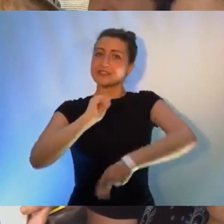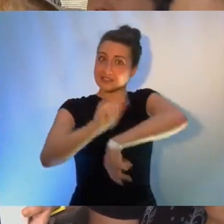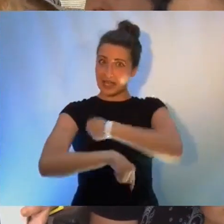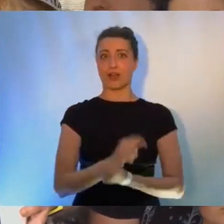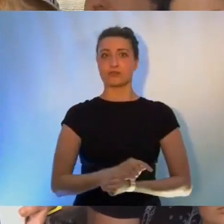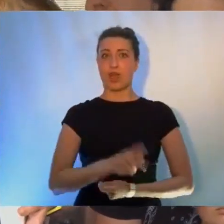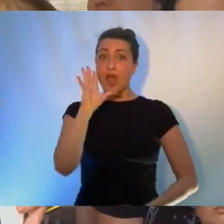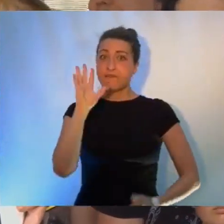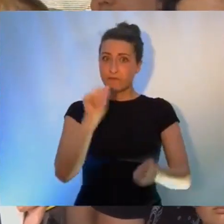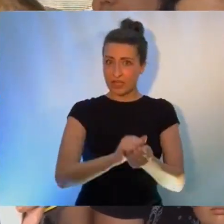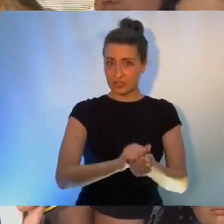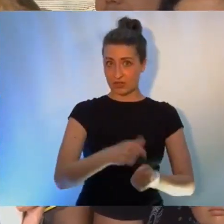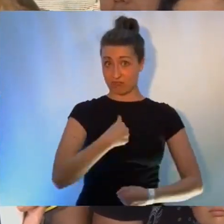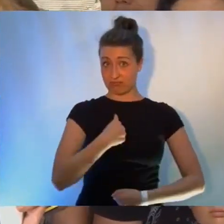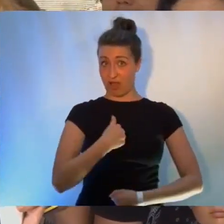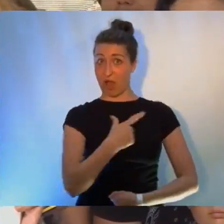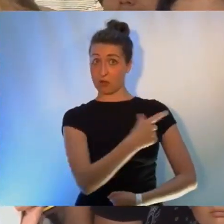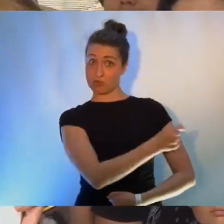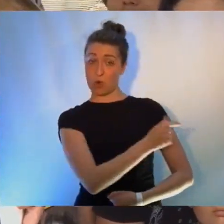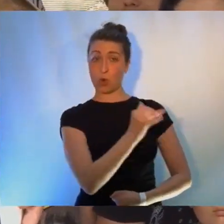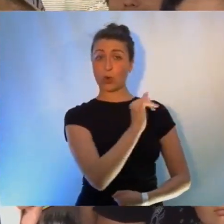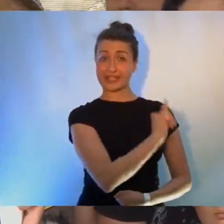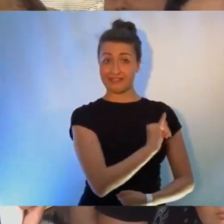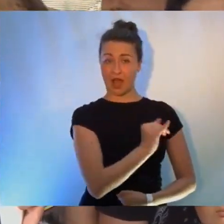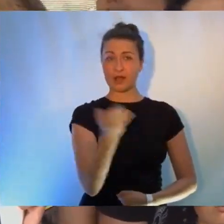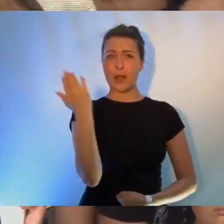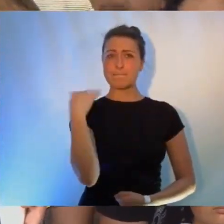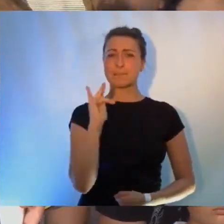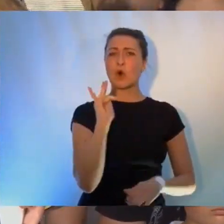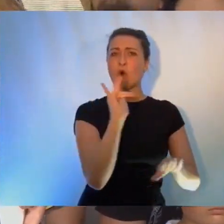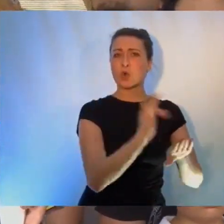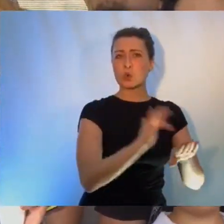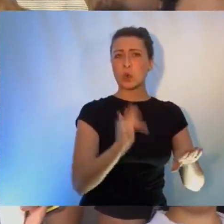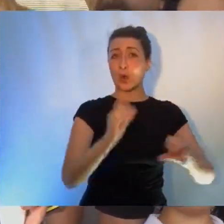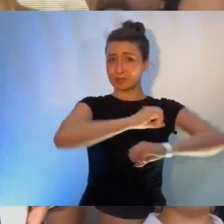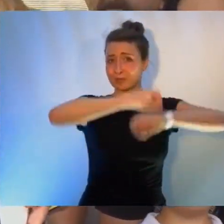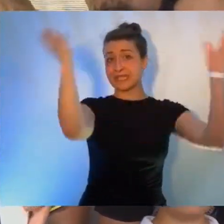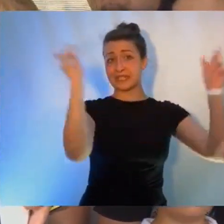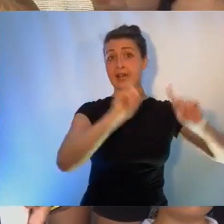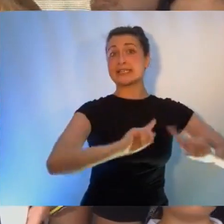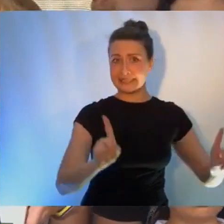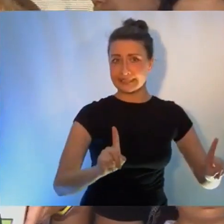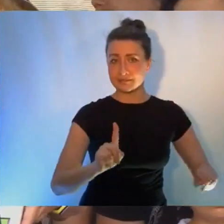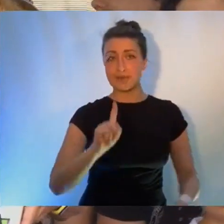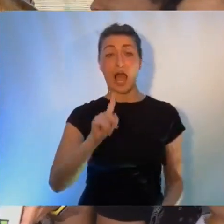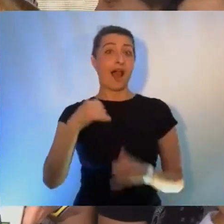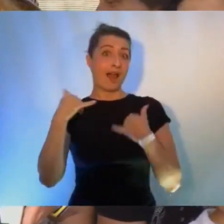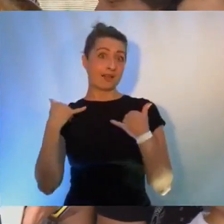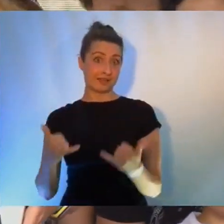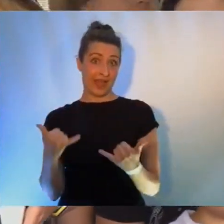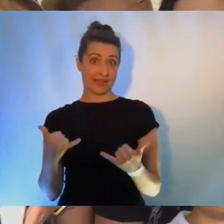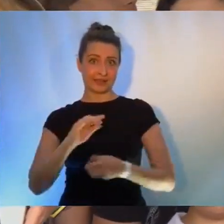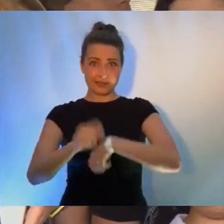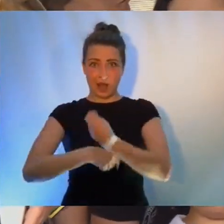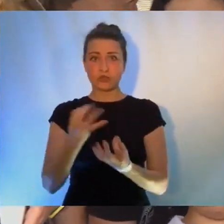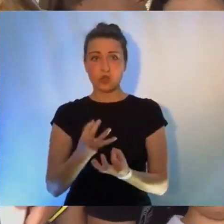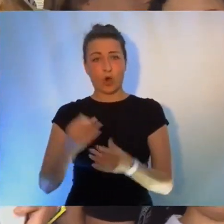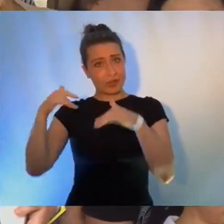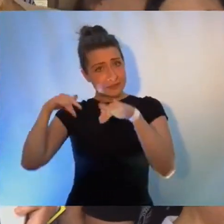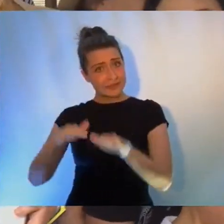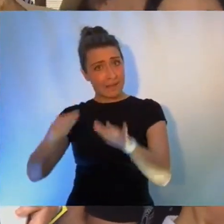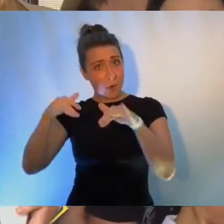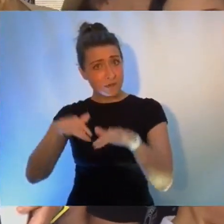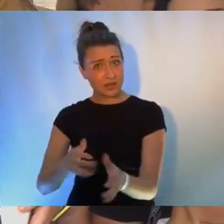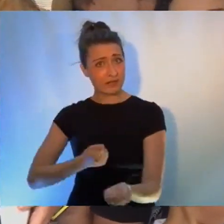teď organizujeme demonstrace a nemáme čas na nic jiného, ale navnoučat asi je uděláme. Tak vám moc